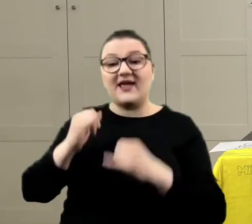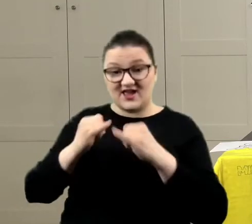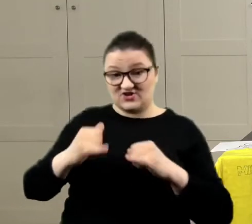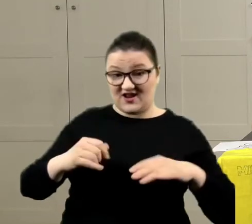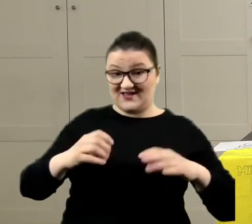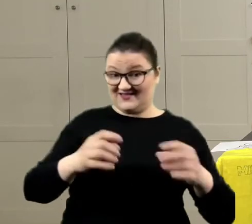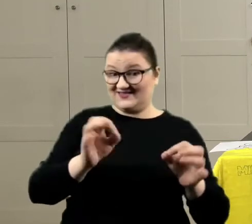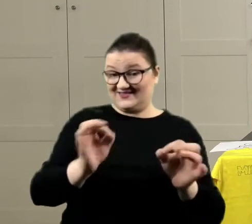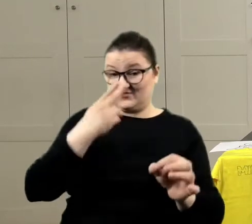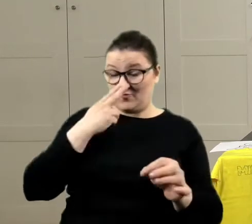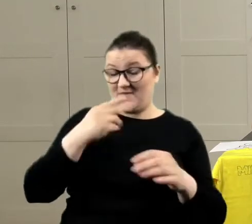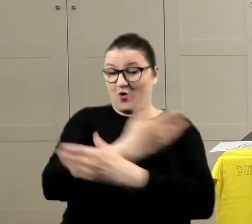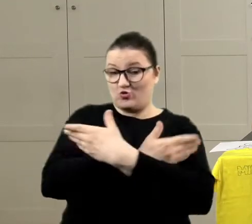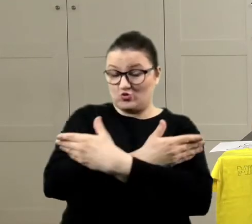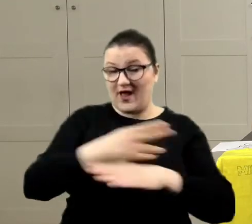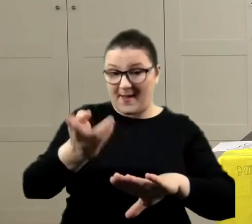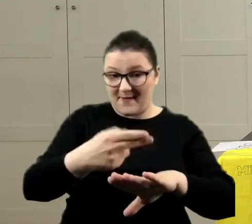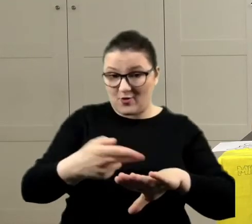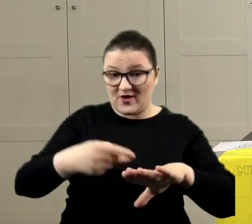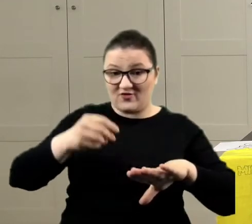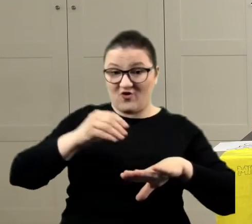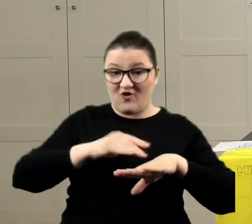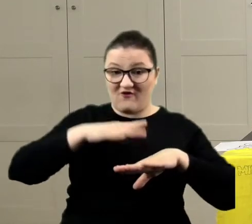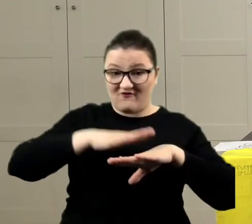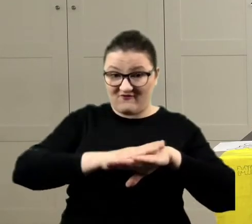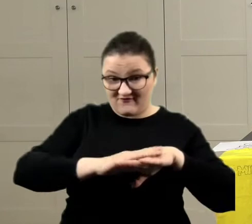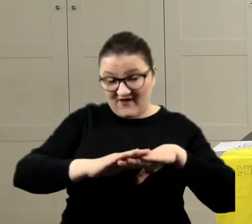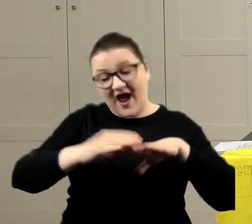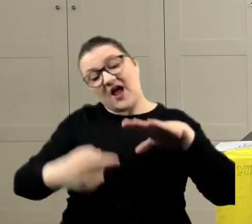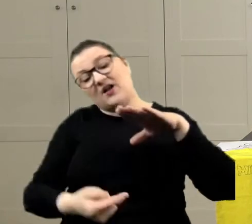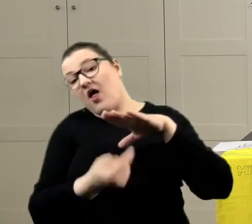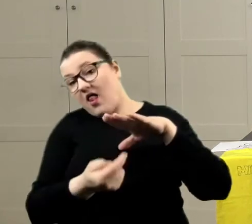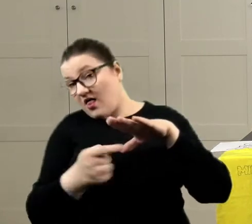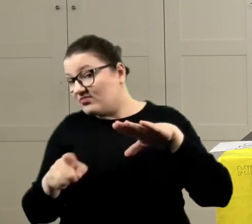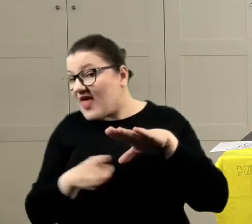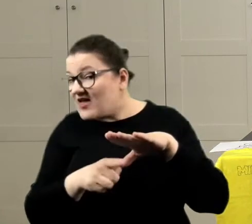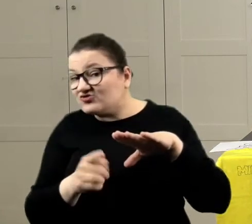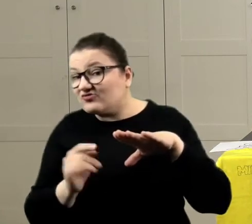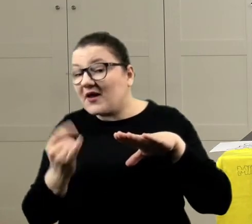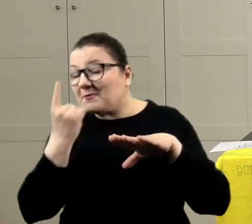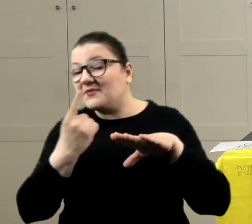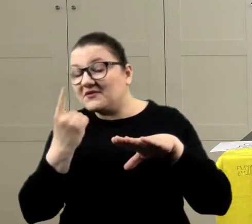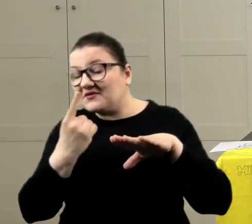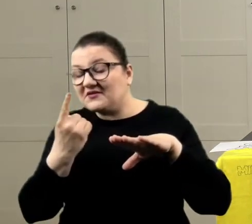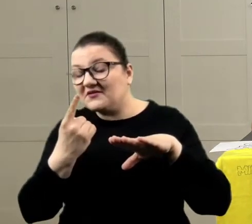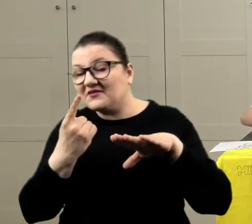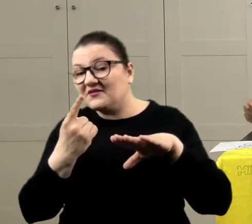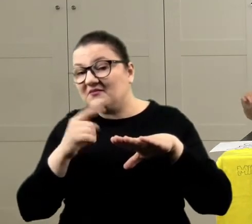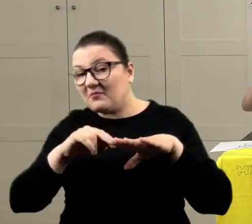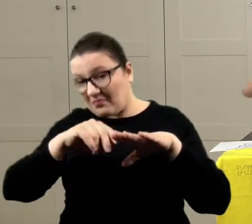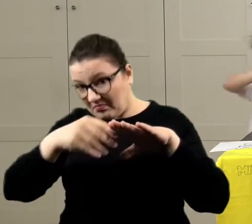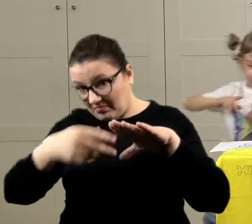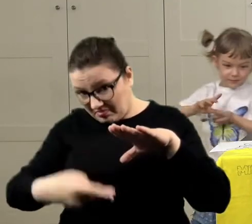to farba zostałaby tylko na tej części, czy by tutaj na tą tylną